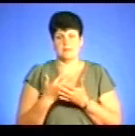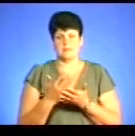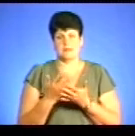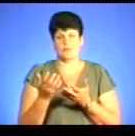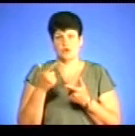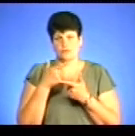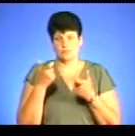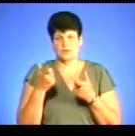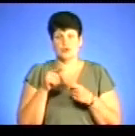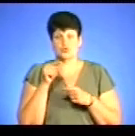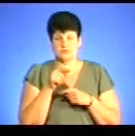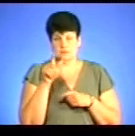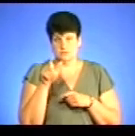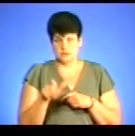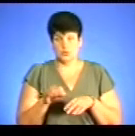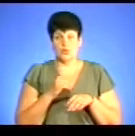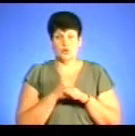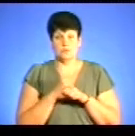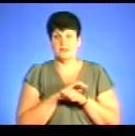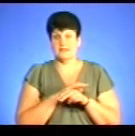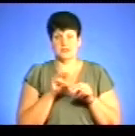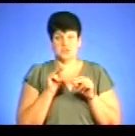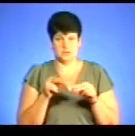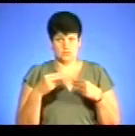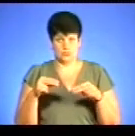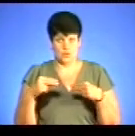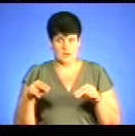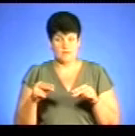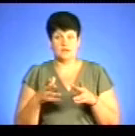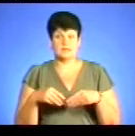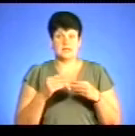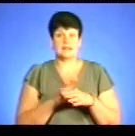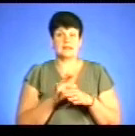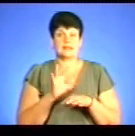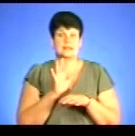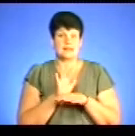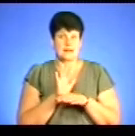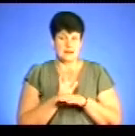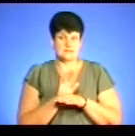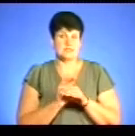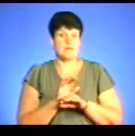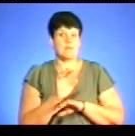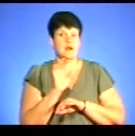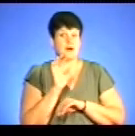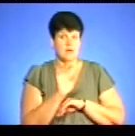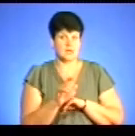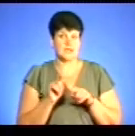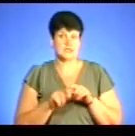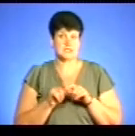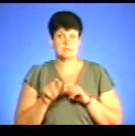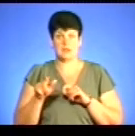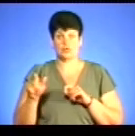суб'єкт недобросовісно здійснює торгівлю підакцизними товарами, видається наказ на правлення, це передбачено платковим кодексом, і інспектори